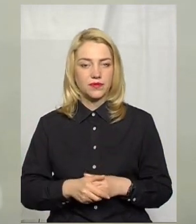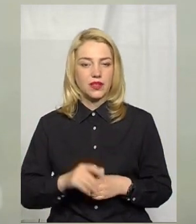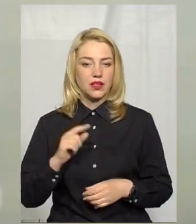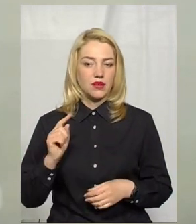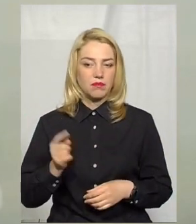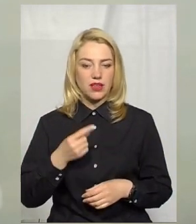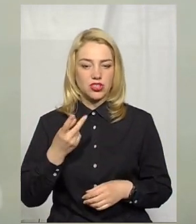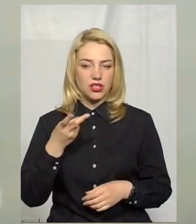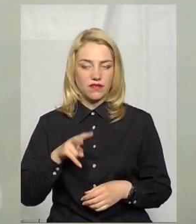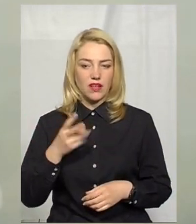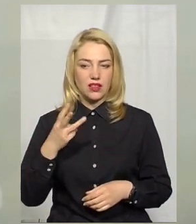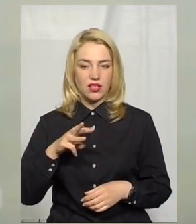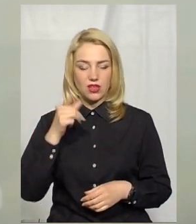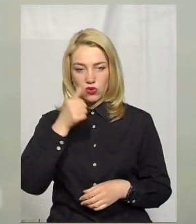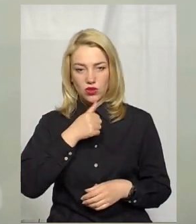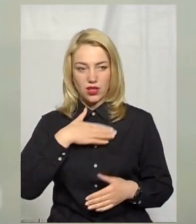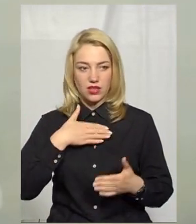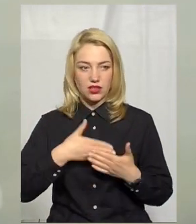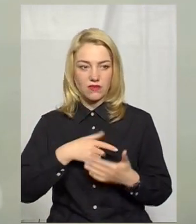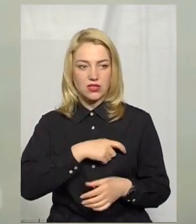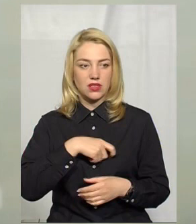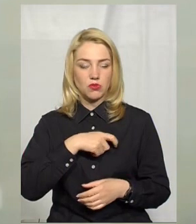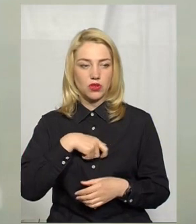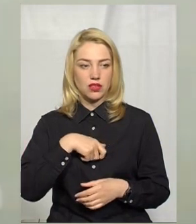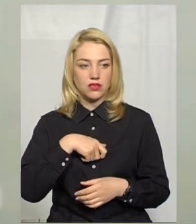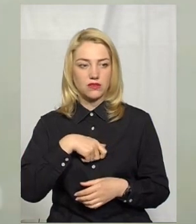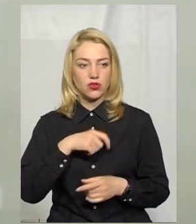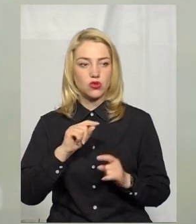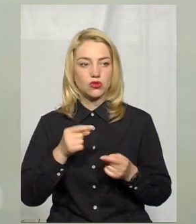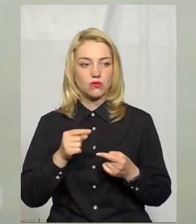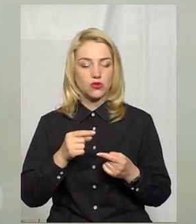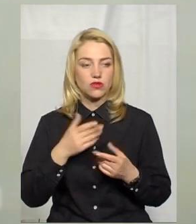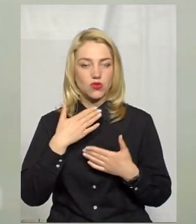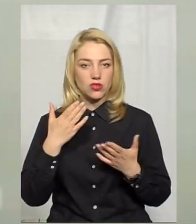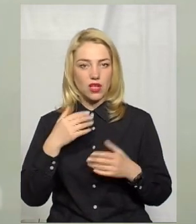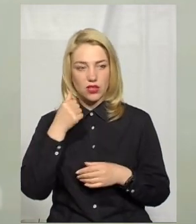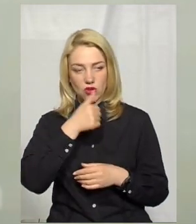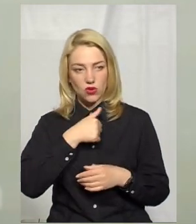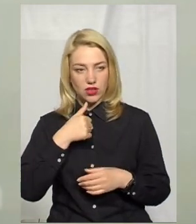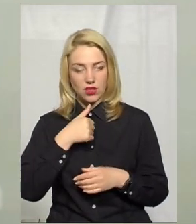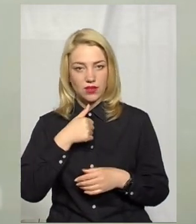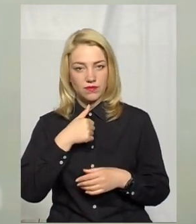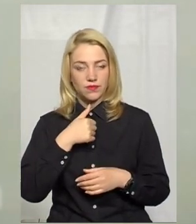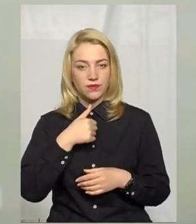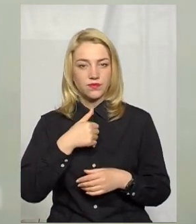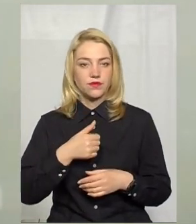2-3 роки Активність депутатів Чомусь В останні роки Каденція вона